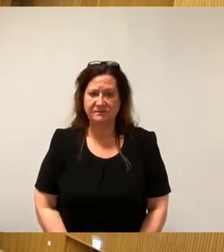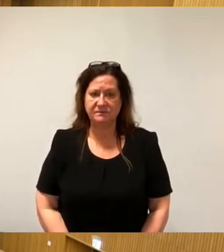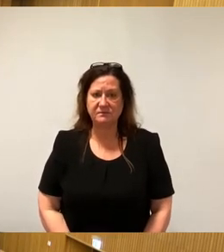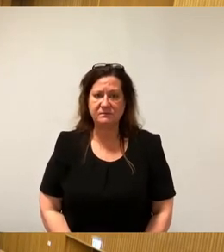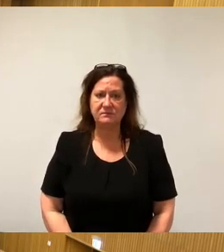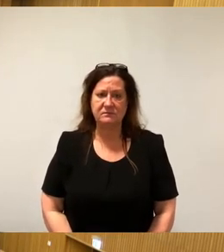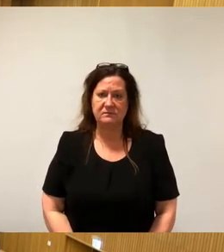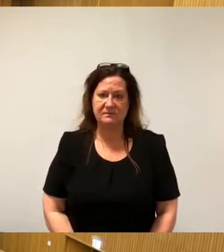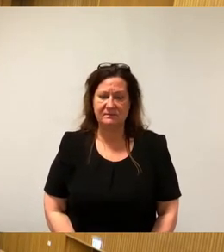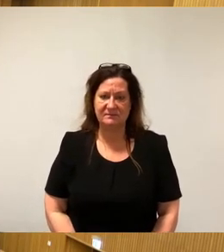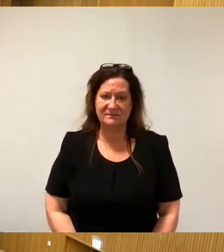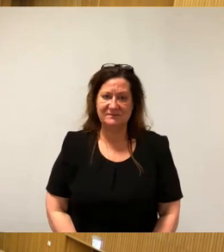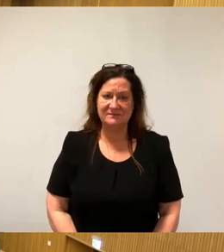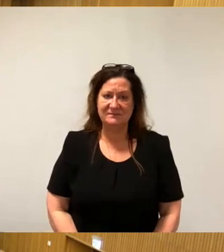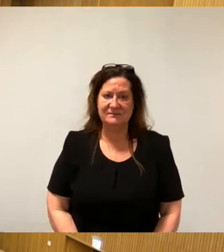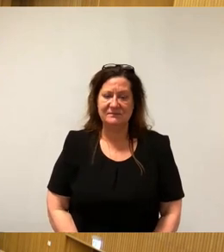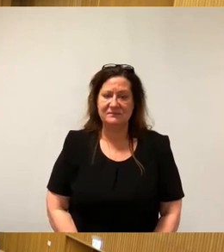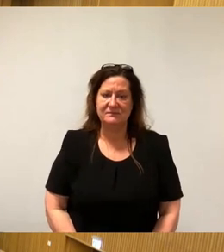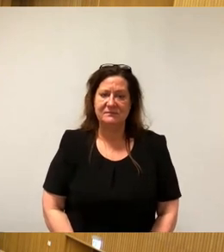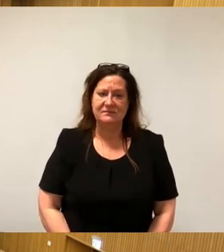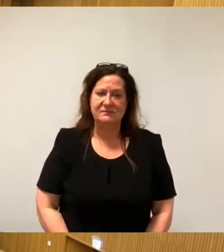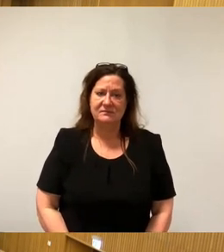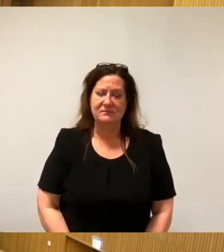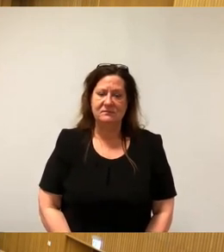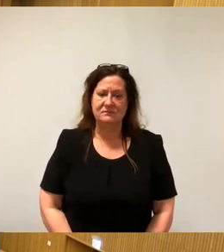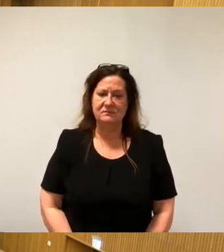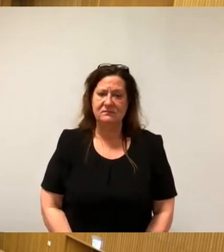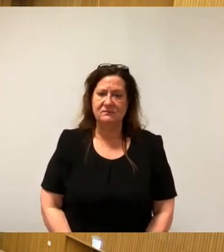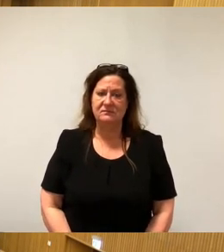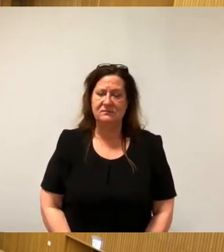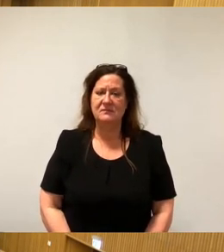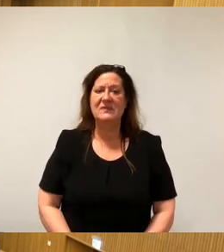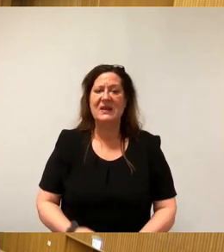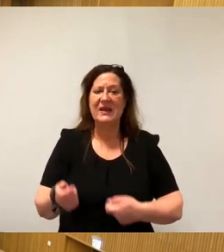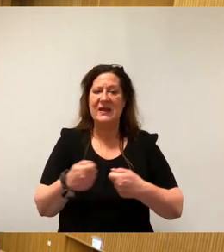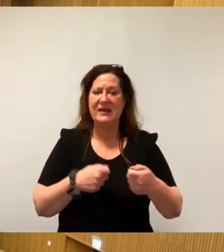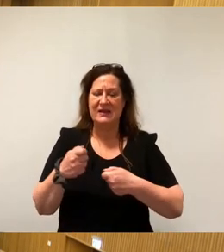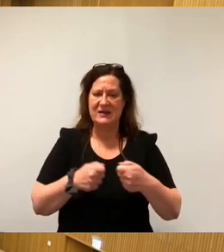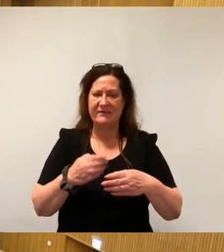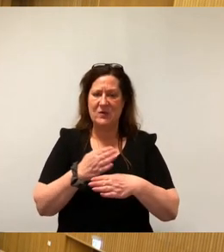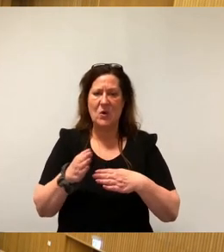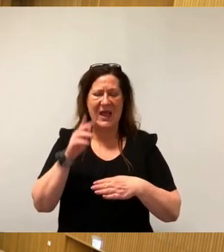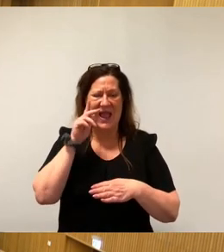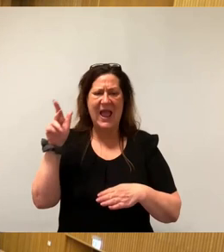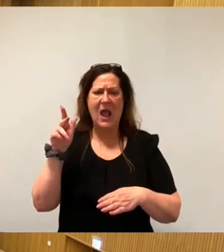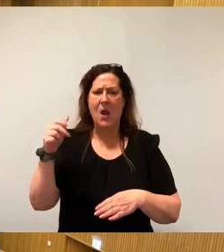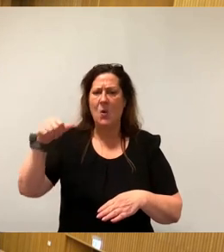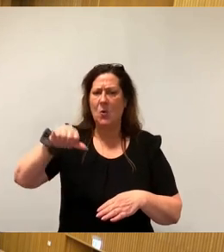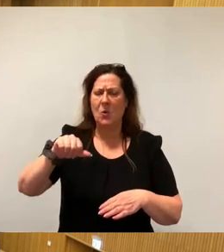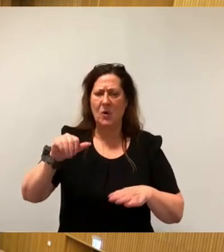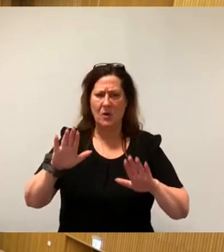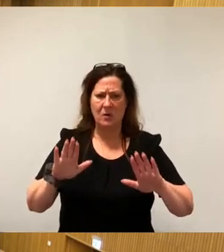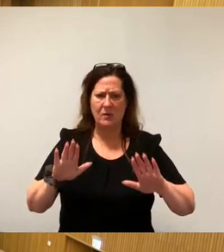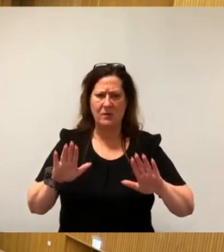Herr Hans. Das ist nur noch einmal geschäftsordnend, weil das, glaube ich, bei Herrn Krüger, das kam bei uns jetzt auch nicht so ganz hundertprozentig verbal